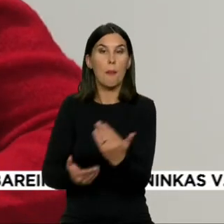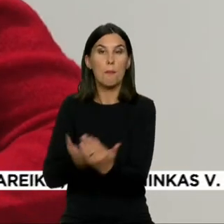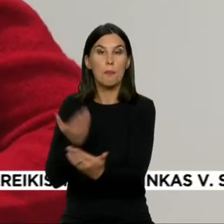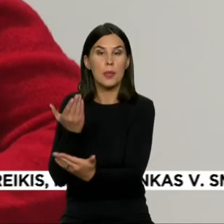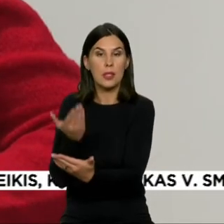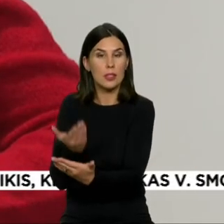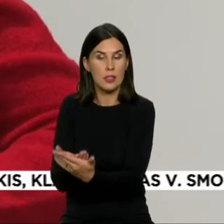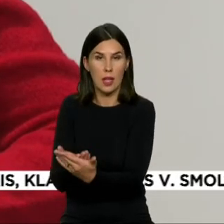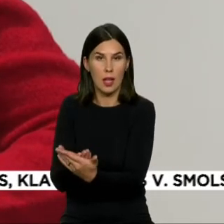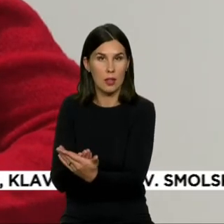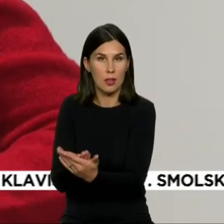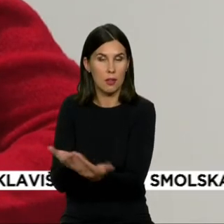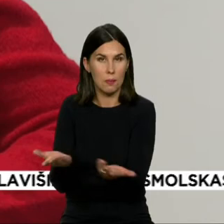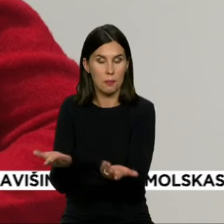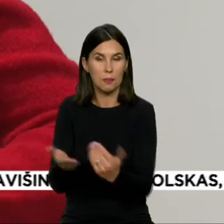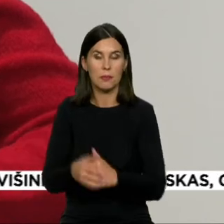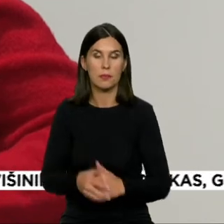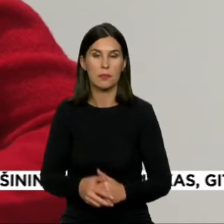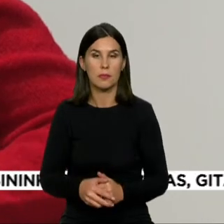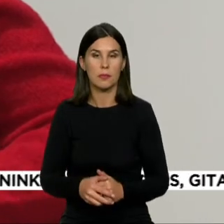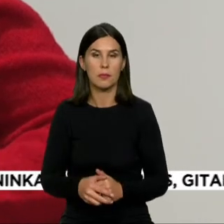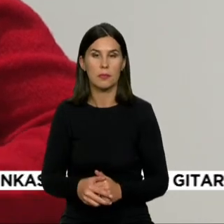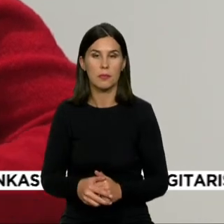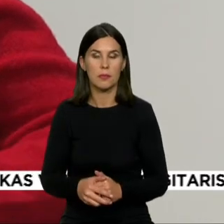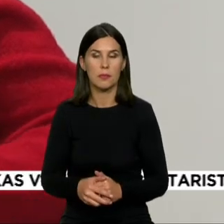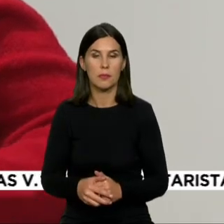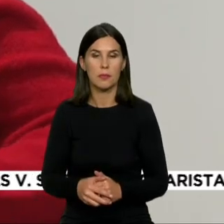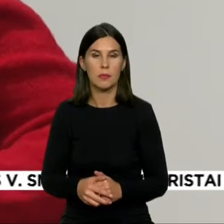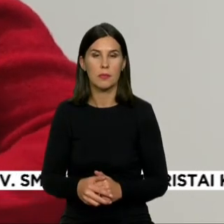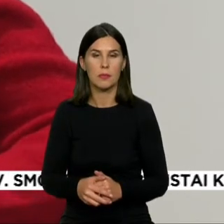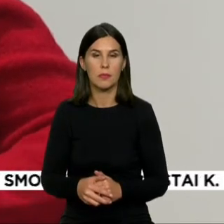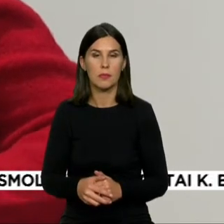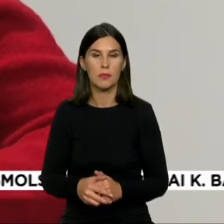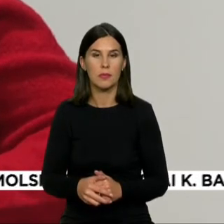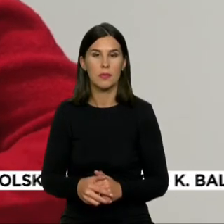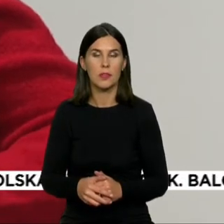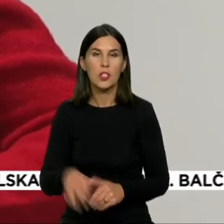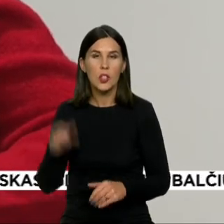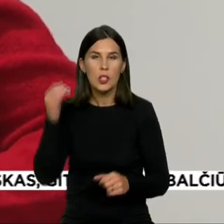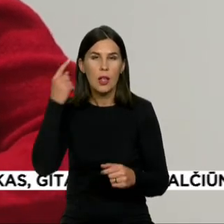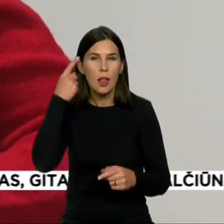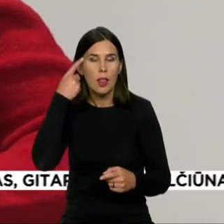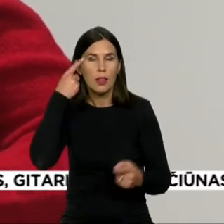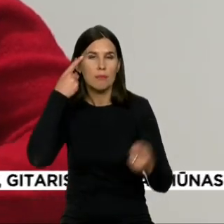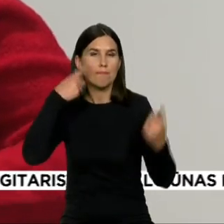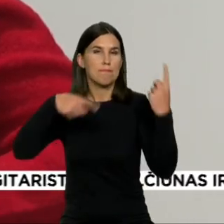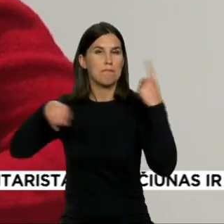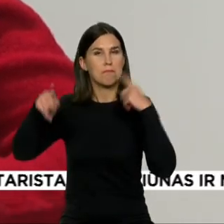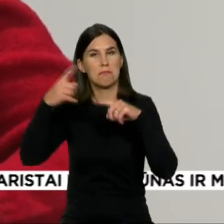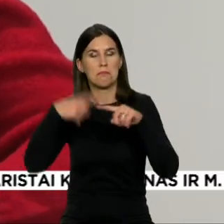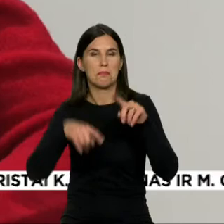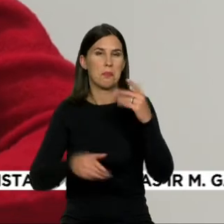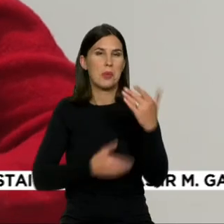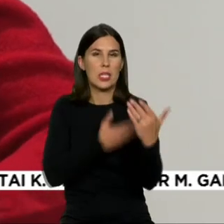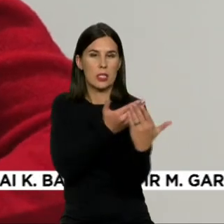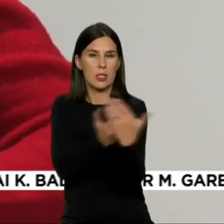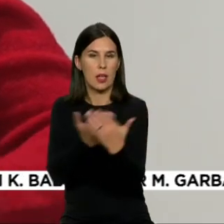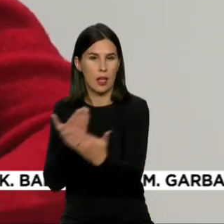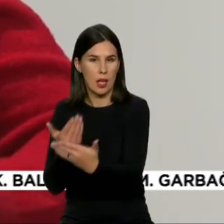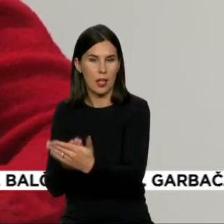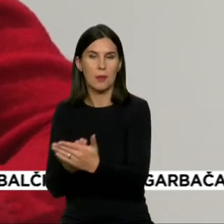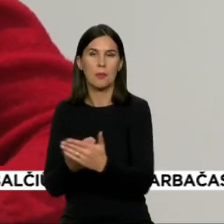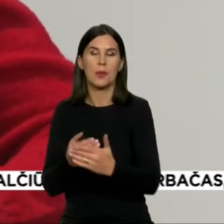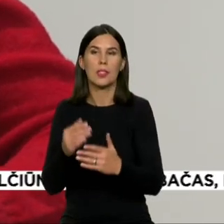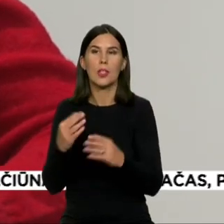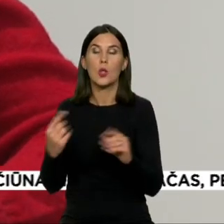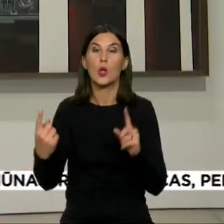kuratorinį pastatymą arba insenizaciją, insenizavimą. To galimo sustikimo,